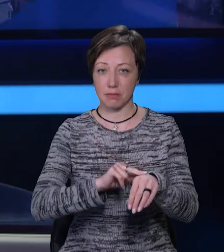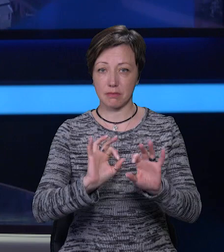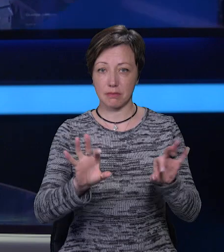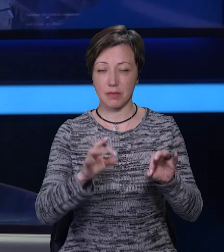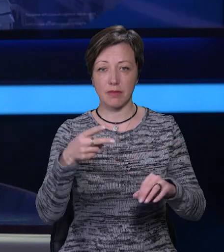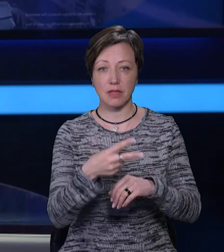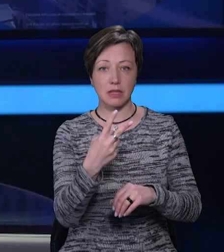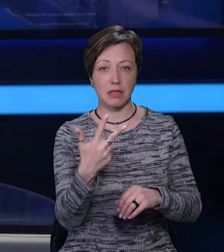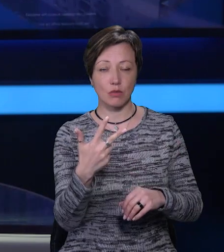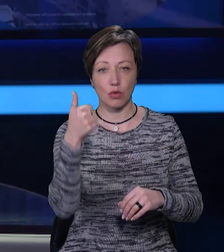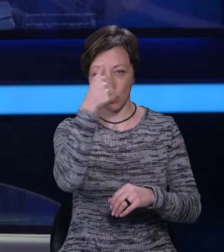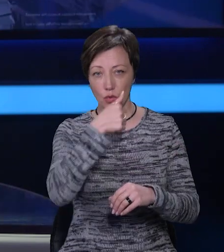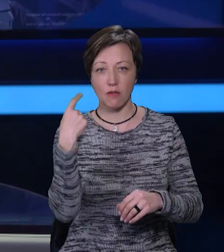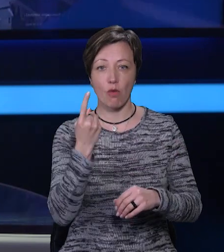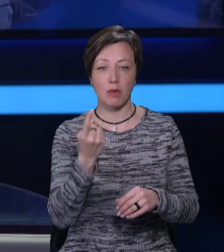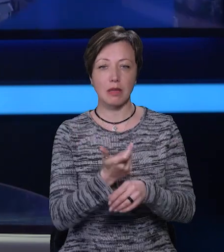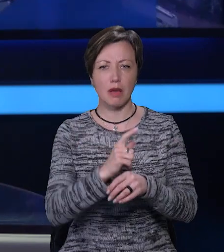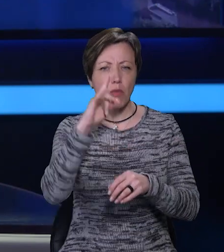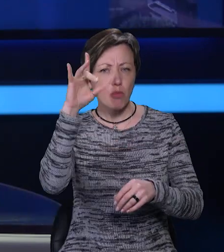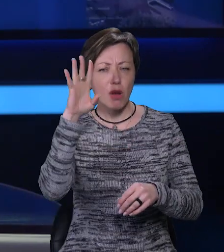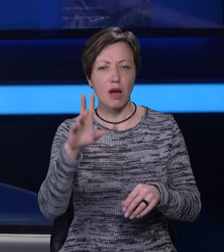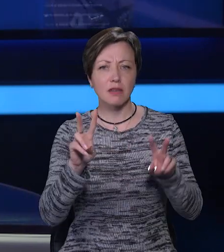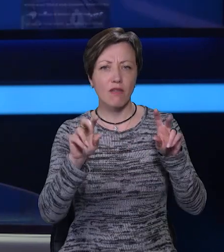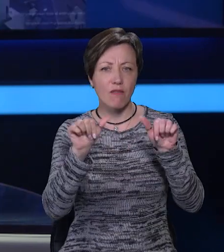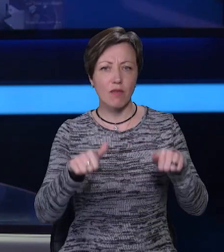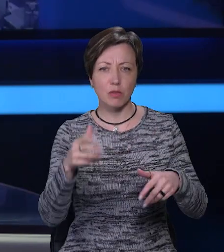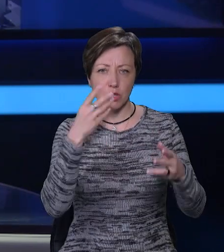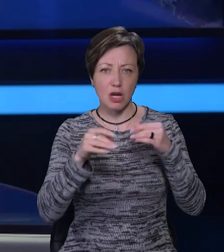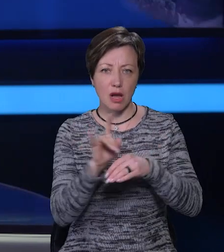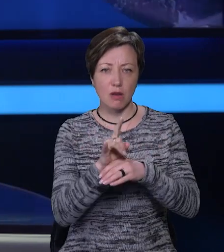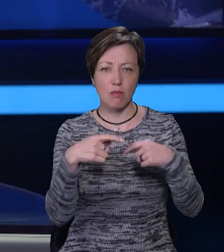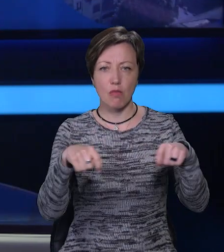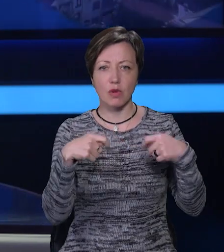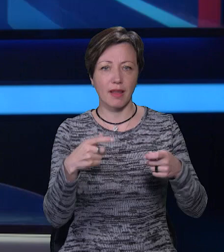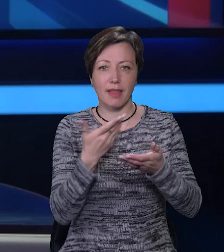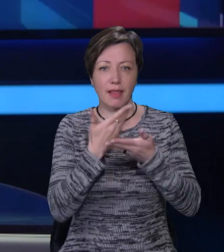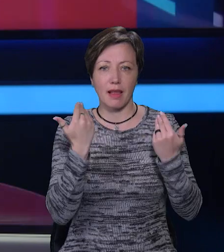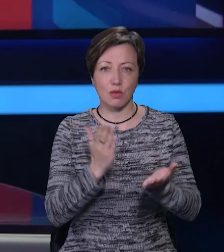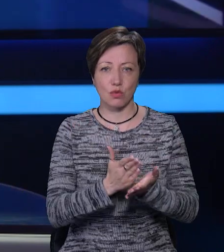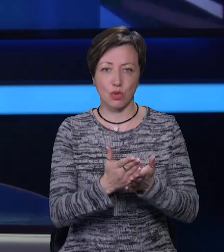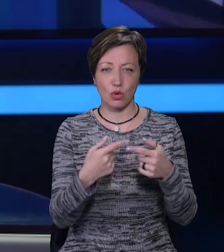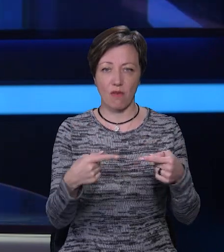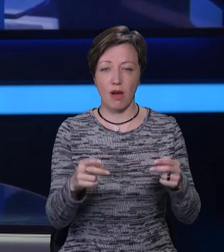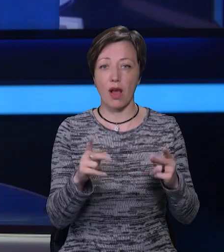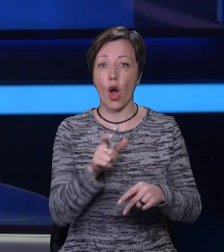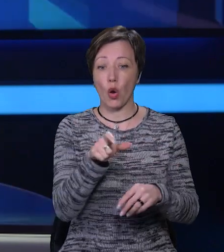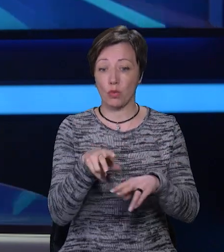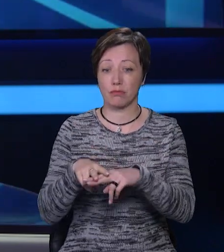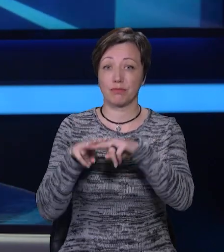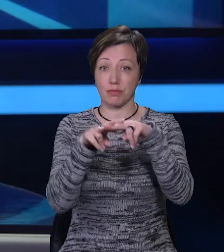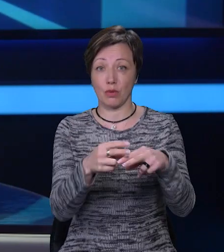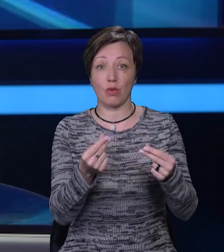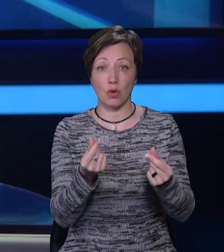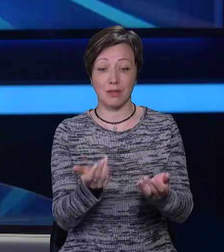2023 році в області найпопулярнішим видом шахраївства був продаж неіснуючих товарів. Коли люди перераховували